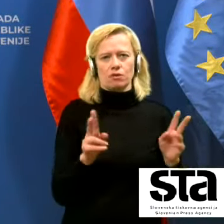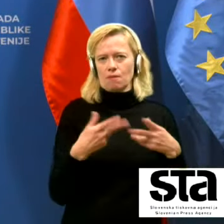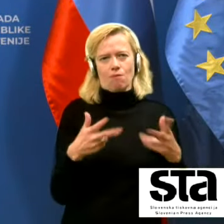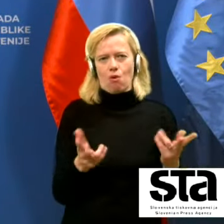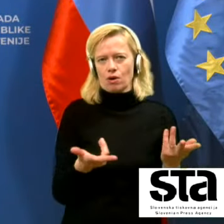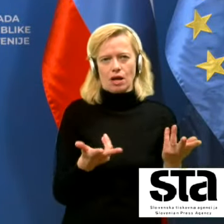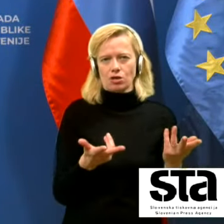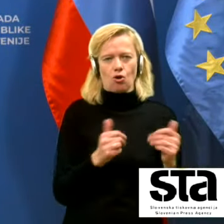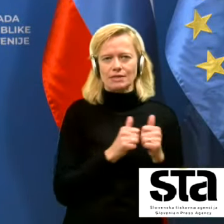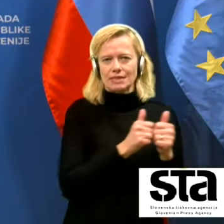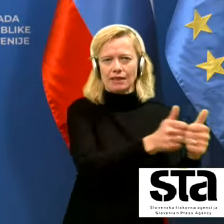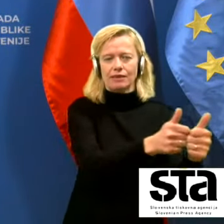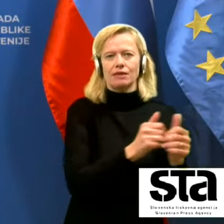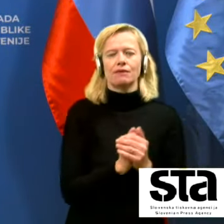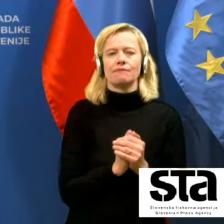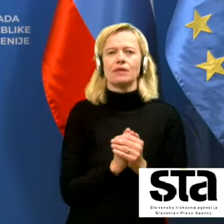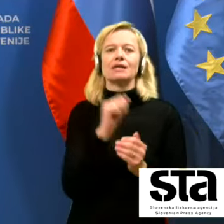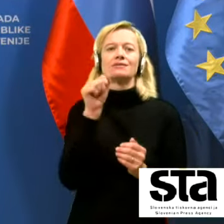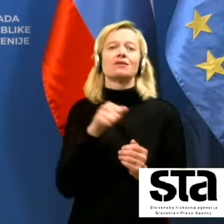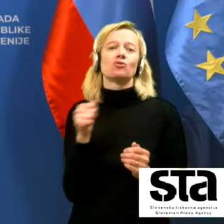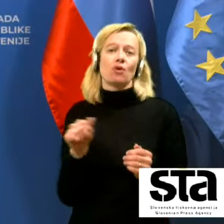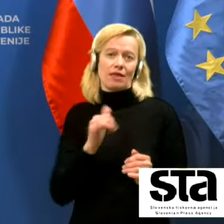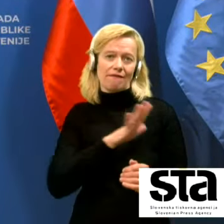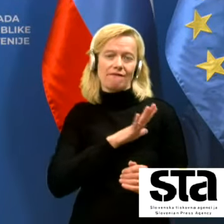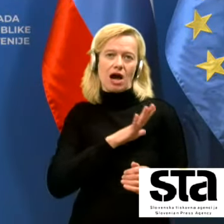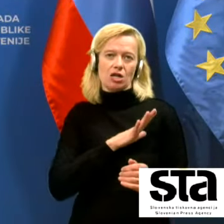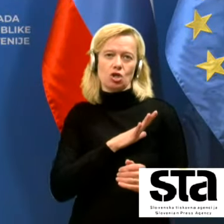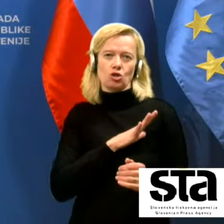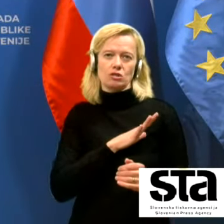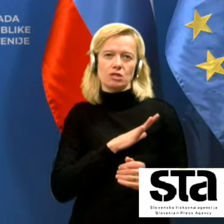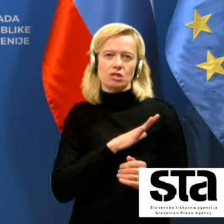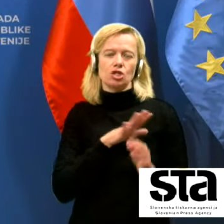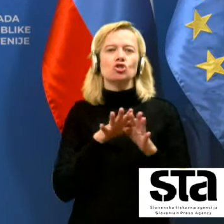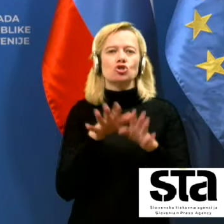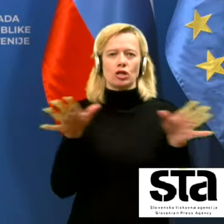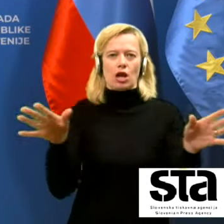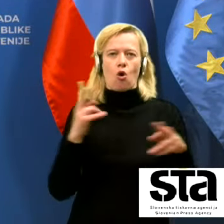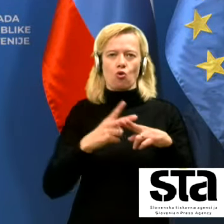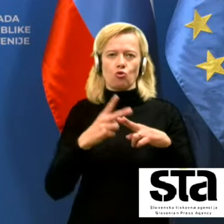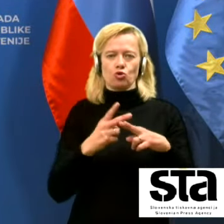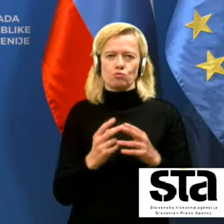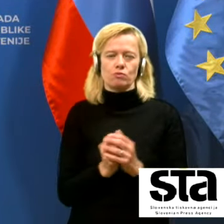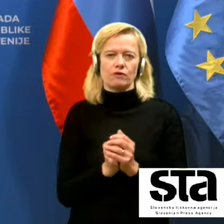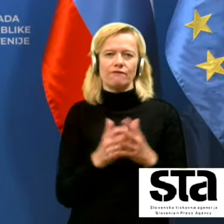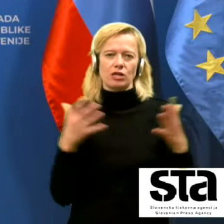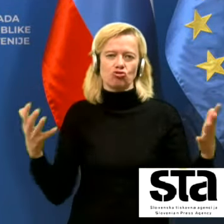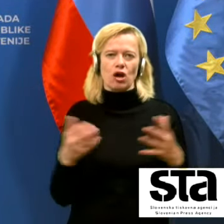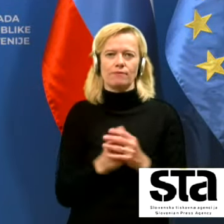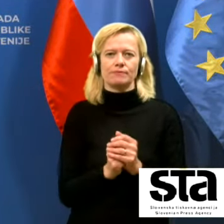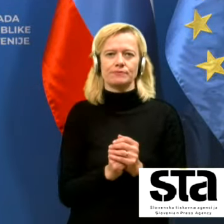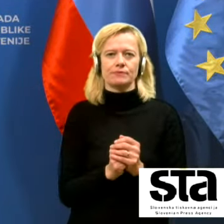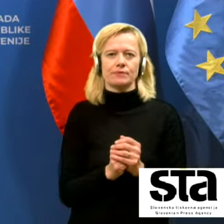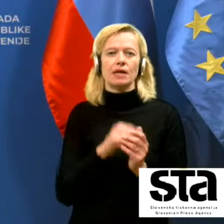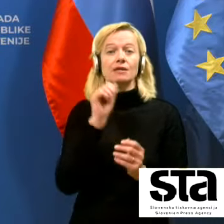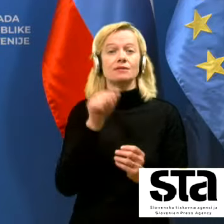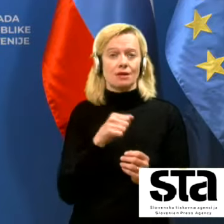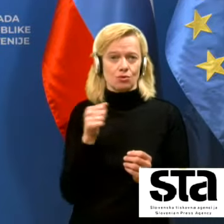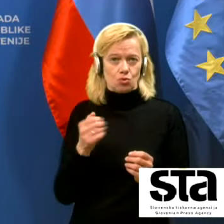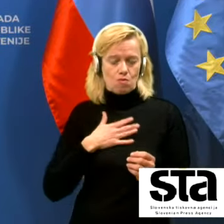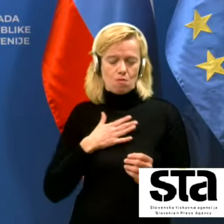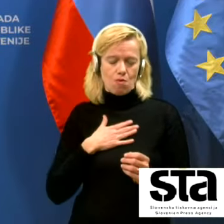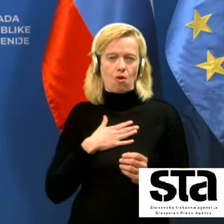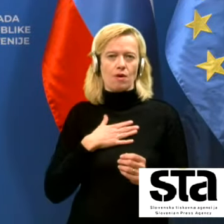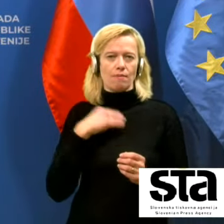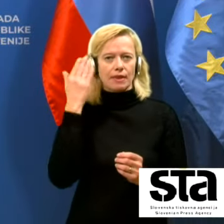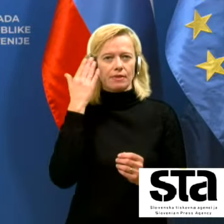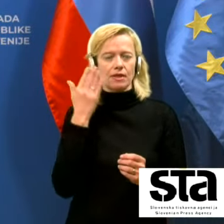naslova je nevarnost dodatnega širjenja okušb velika. Zato jaz z mojega stališča, sveda, aplikacijo podpiram.